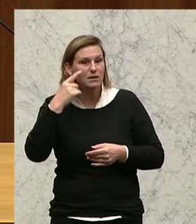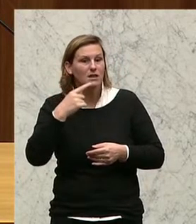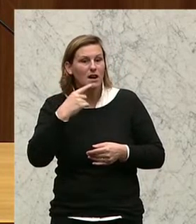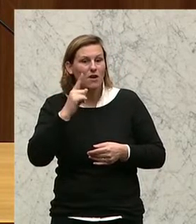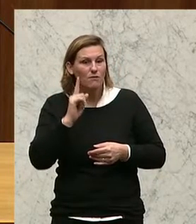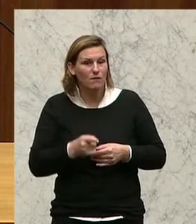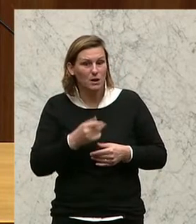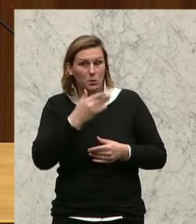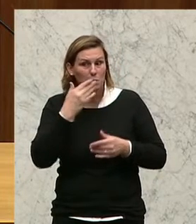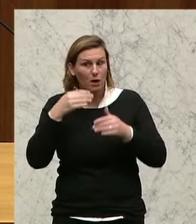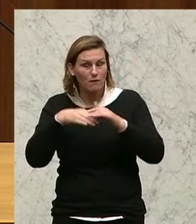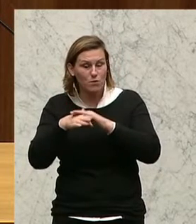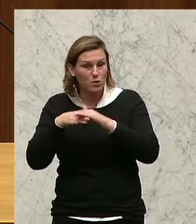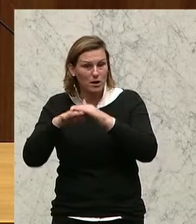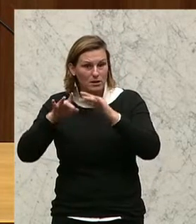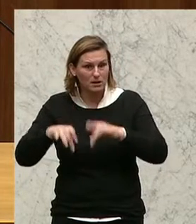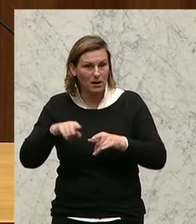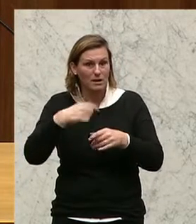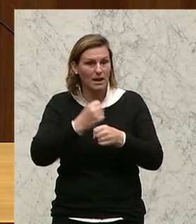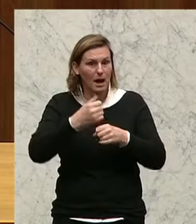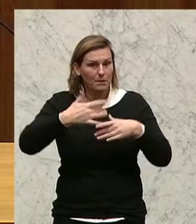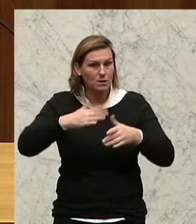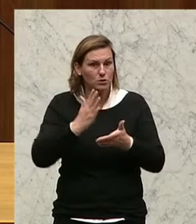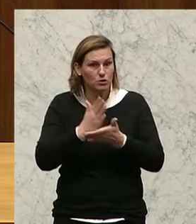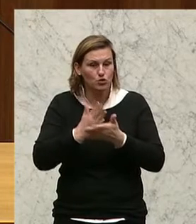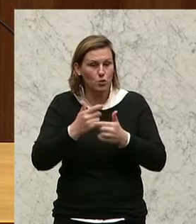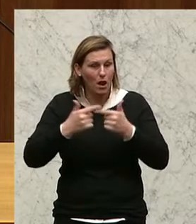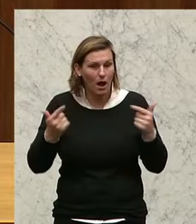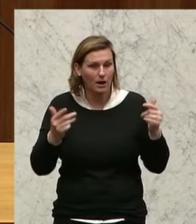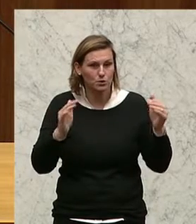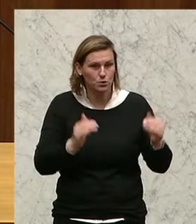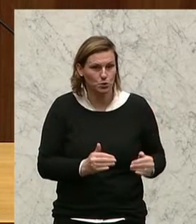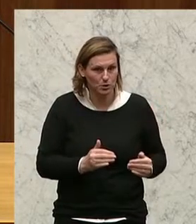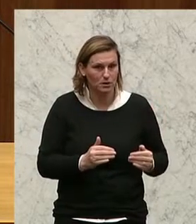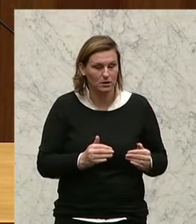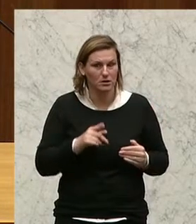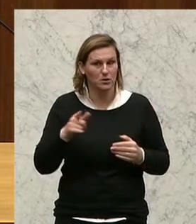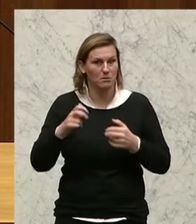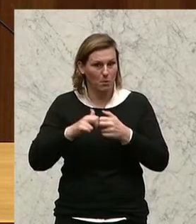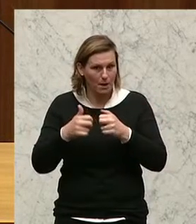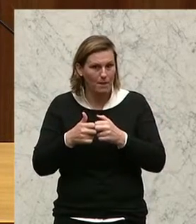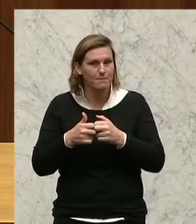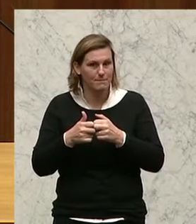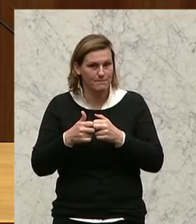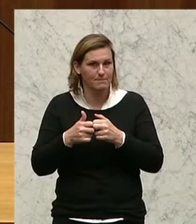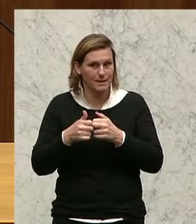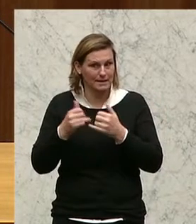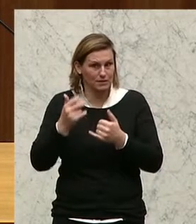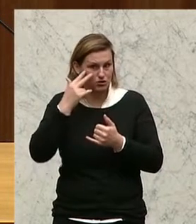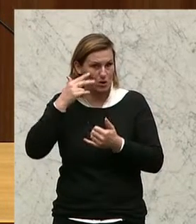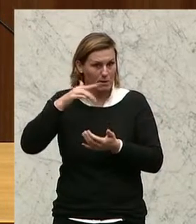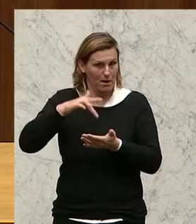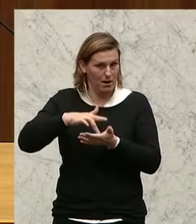keine Flüchtlinge hätten, dann wäre die Arbeitslosenquote längst rückläufig. Und genau das ist ja das Problem und das ist das Pudelskern. Sie